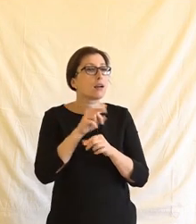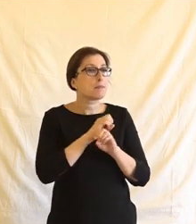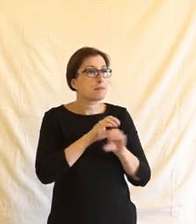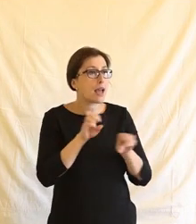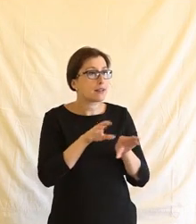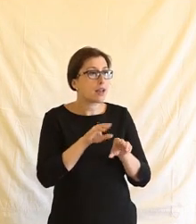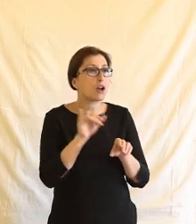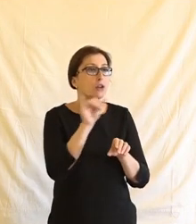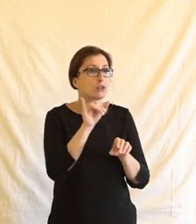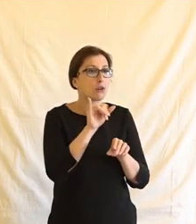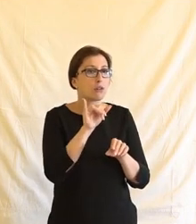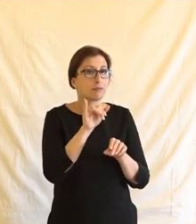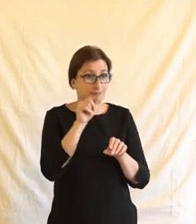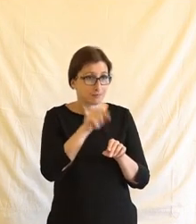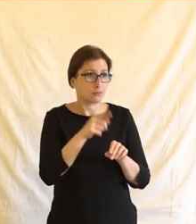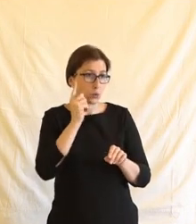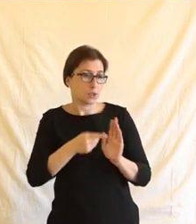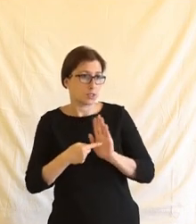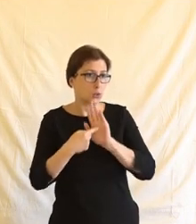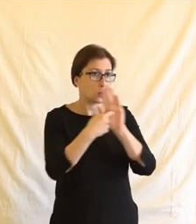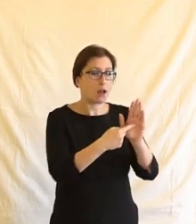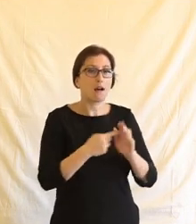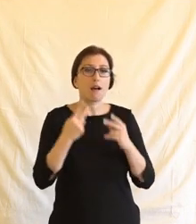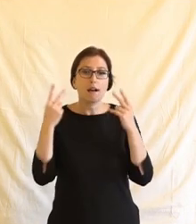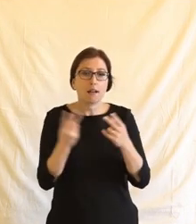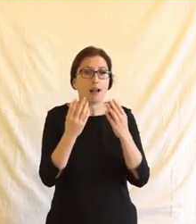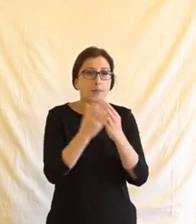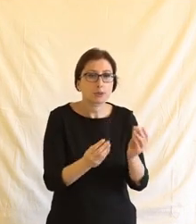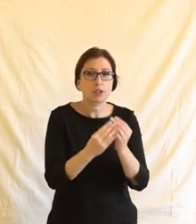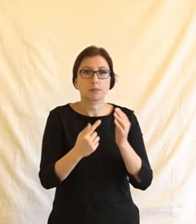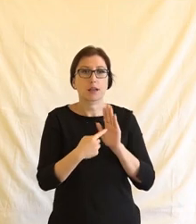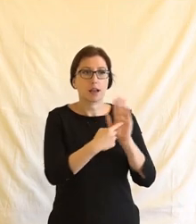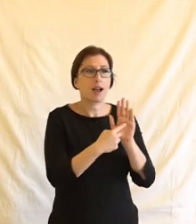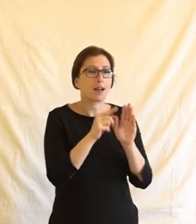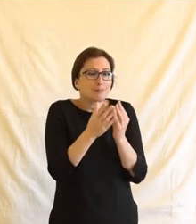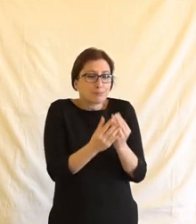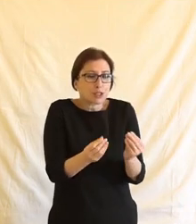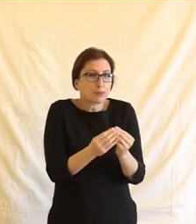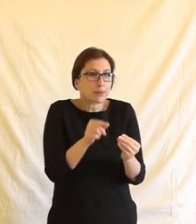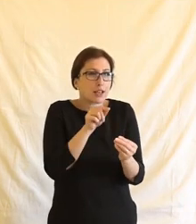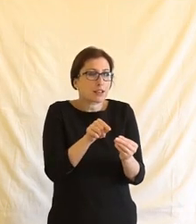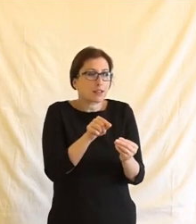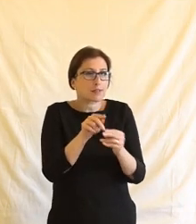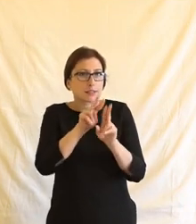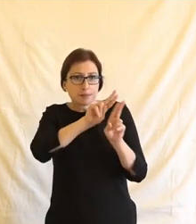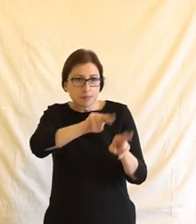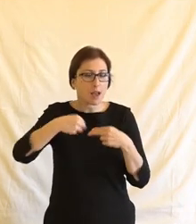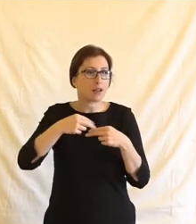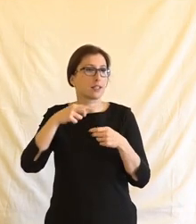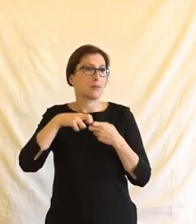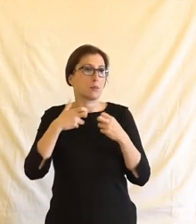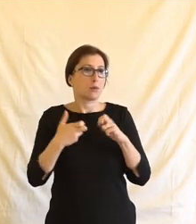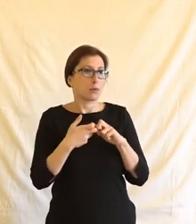kterou mají přinášet média a hledat ty příběhy. A zároveň tím, že jsem řekl slovo příběh, tak jsem se vrátil zpátky k tomu